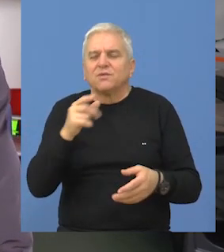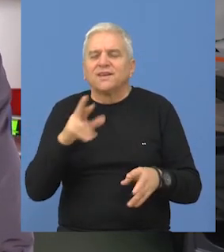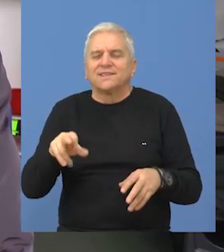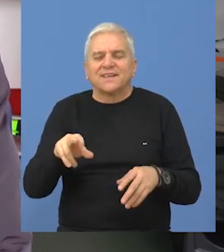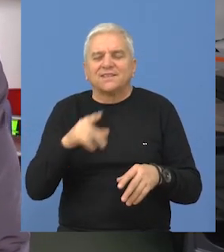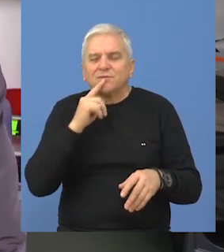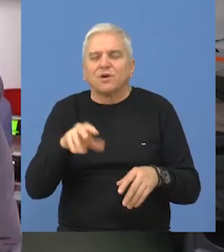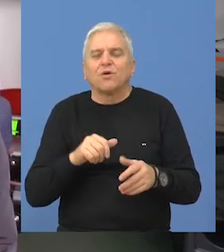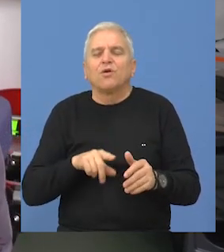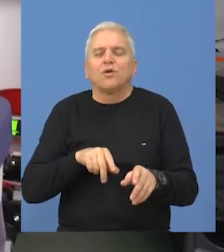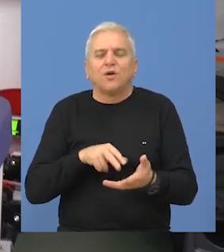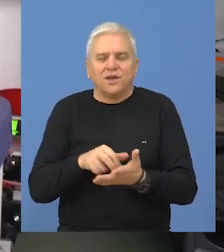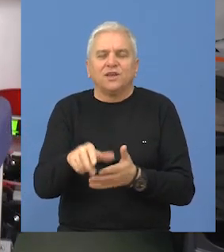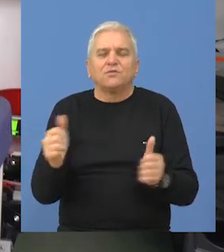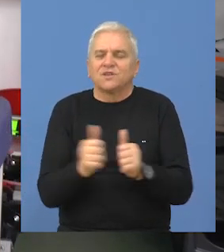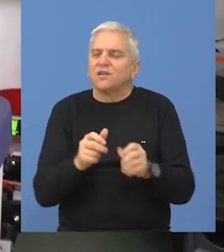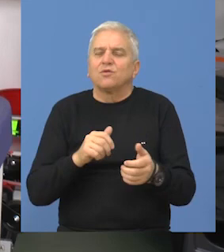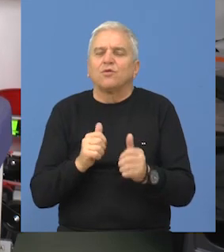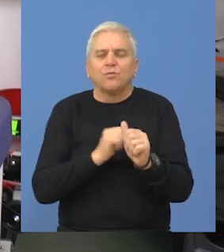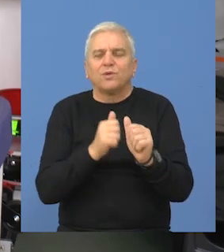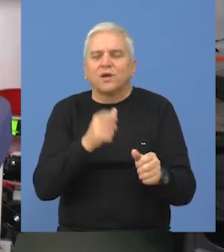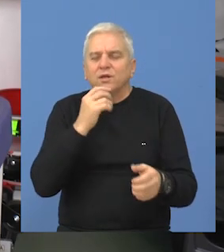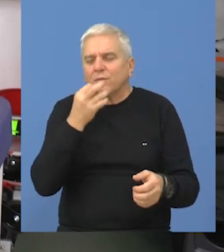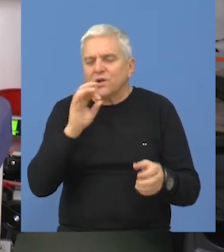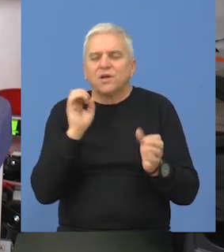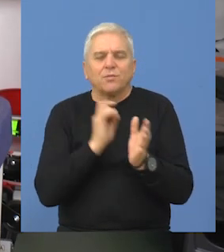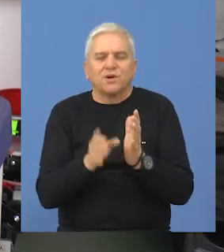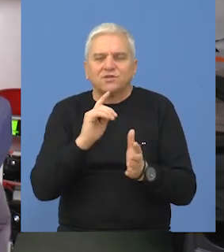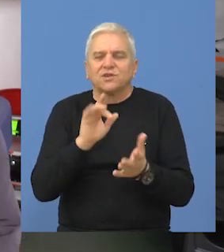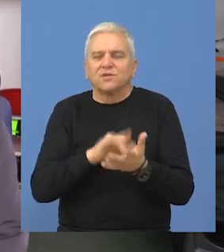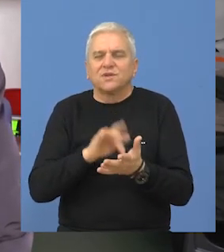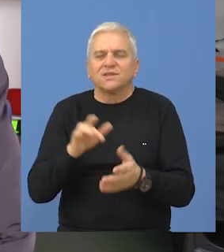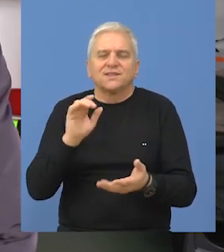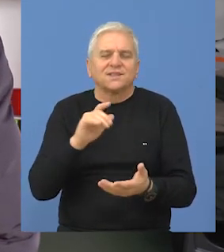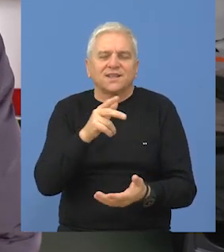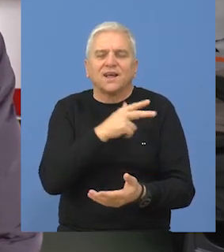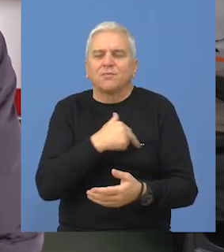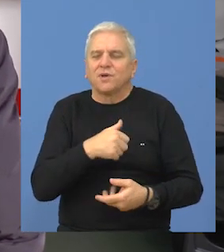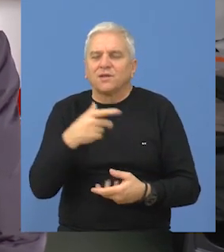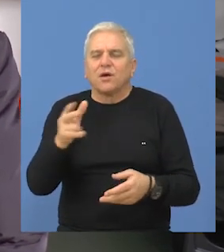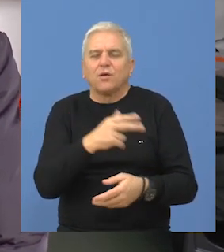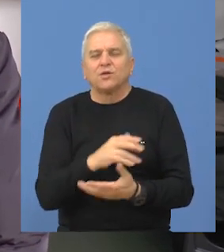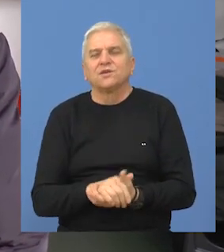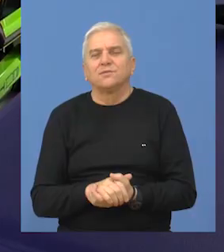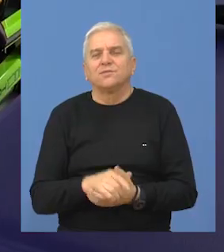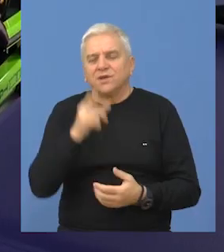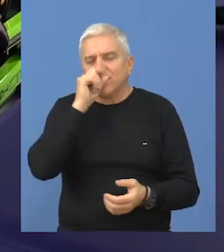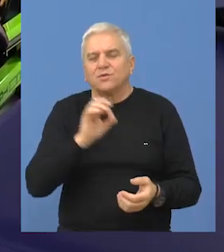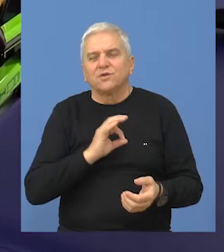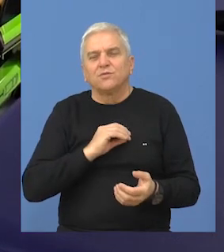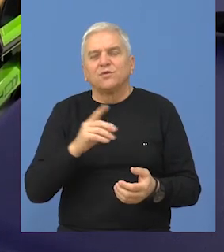sestrama koji idu u pratnju da brže i bolje stignu do medicinskih centara, to jest do bolnica.